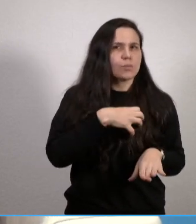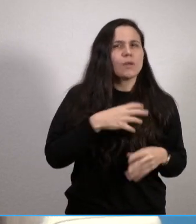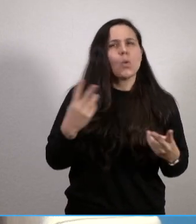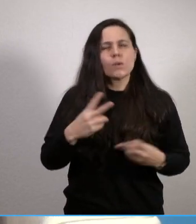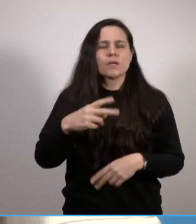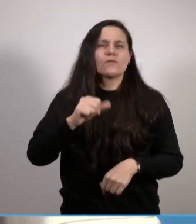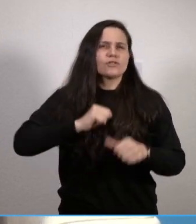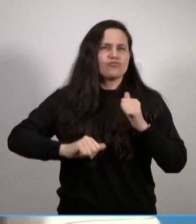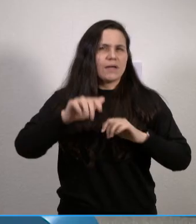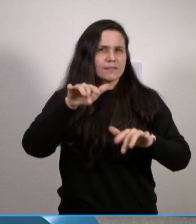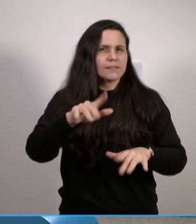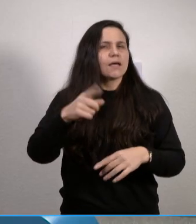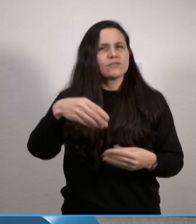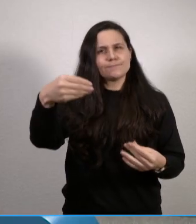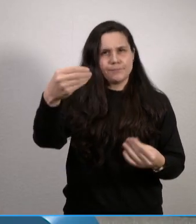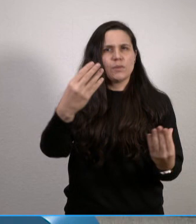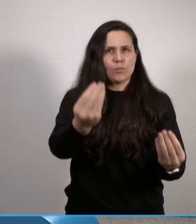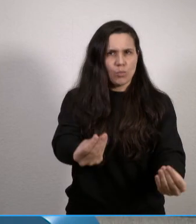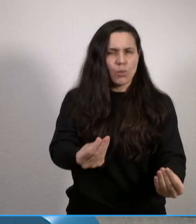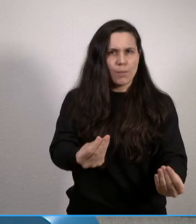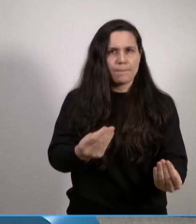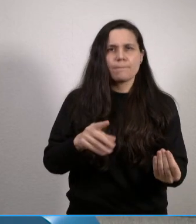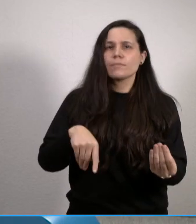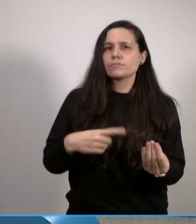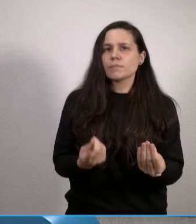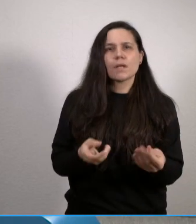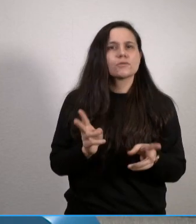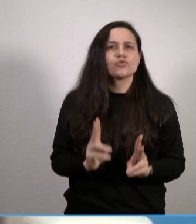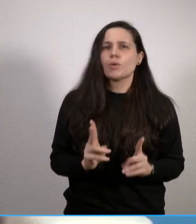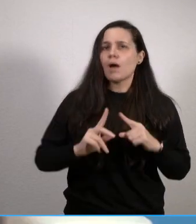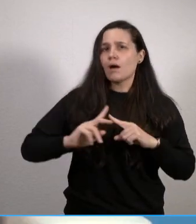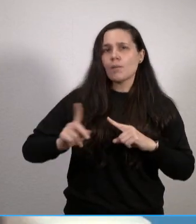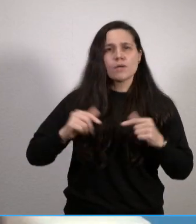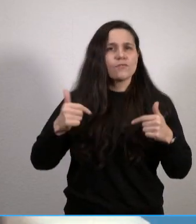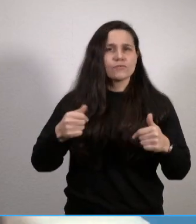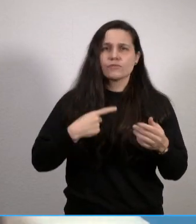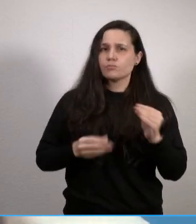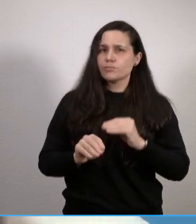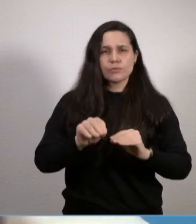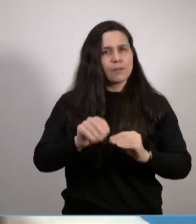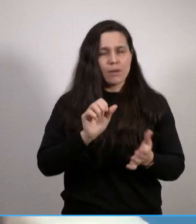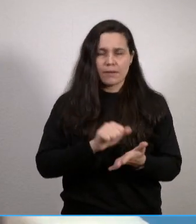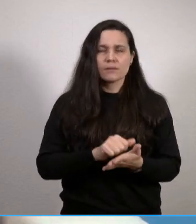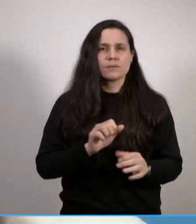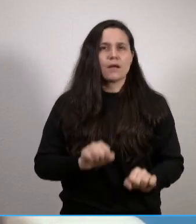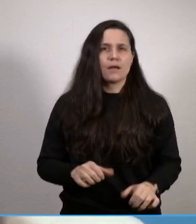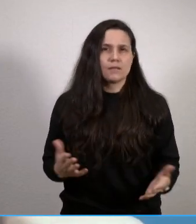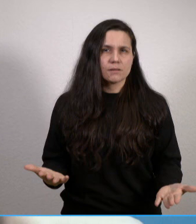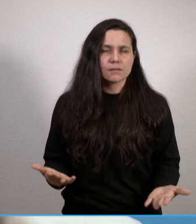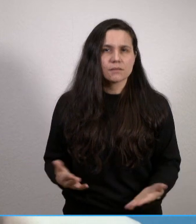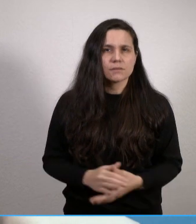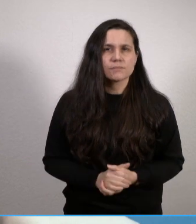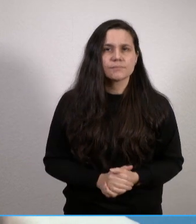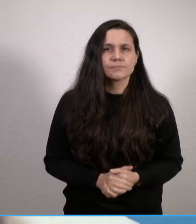Schmerzen bekommen und entsprechend sich halt normal in die ambulante Versorgung integrieren können. Und letztendlich, dass das